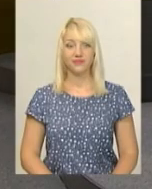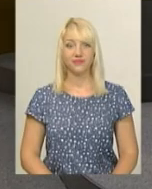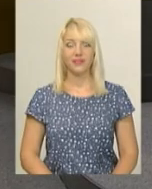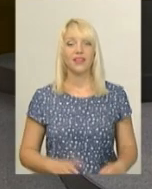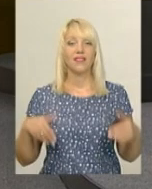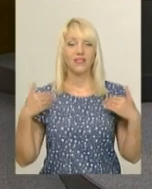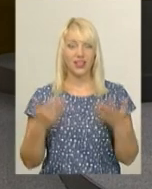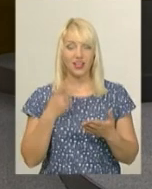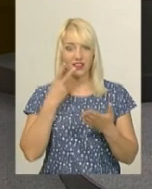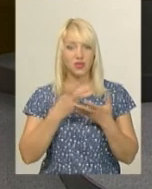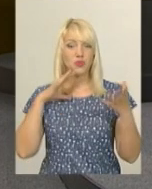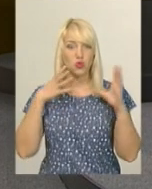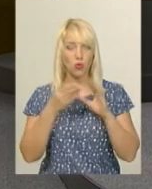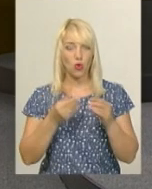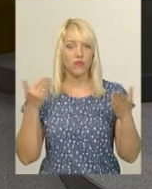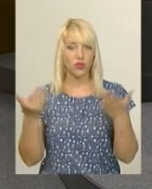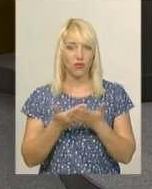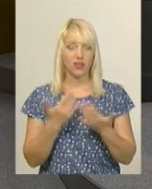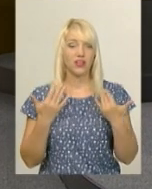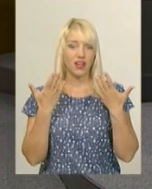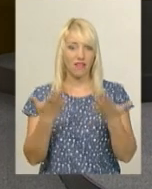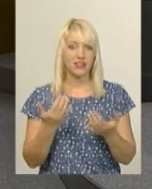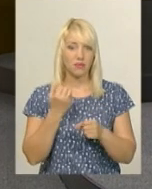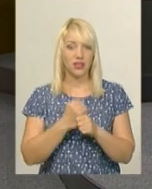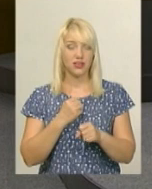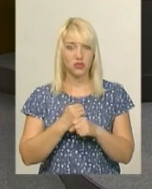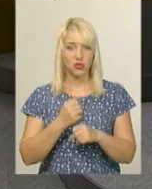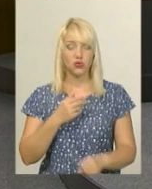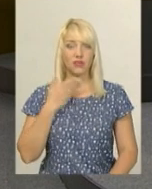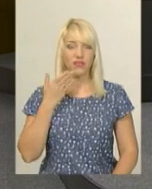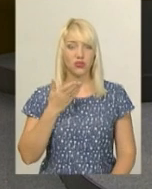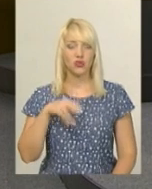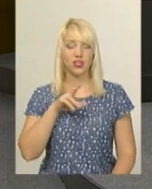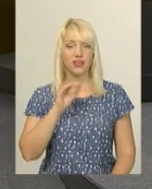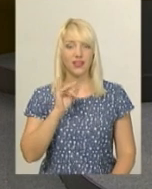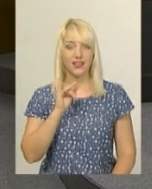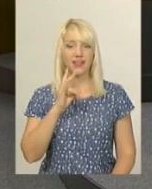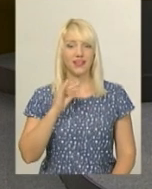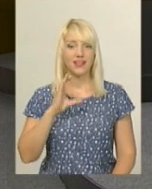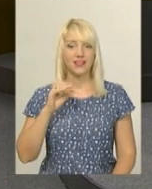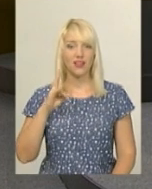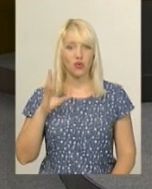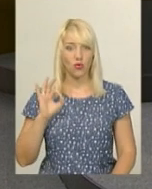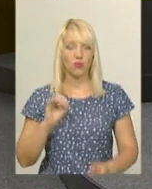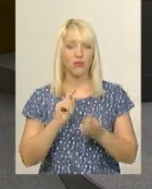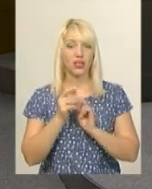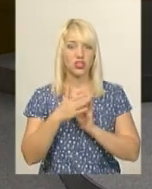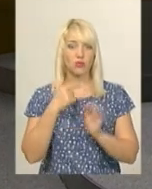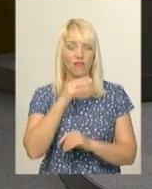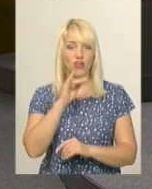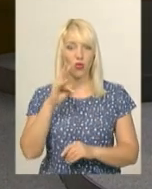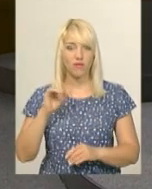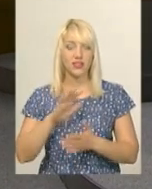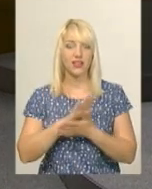Вітаю, ви дивитесь підсумковий випуск новин. У студії для вас працюють ведуча Дарина Денисенко, переклад на жестову мову Оксана Фіновська. Далі